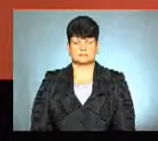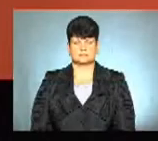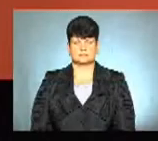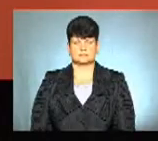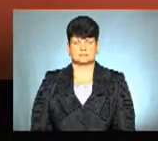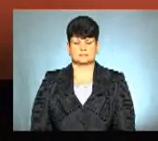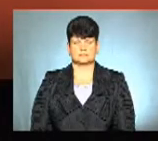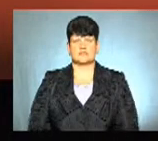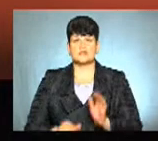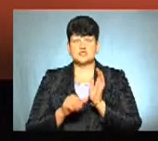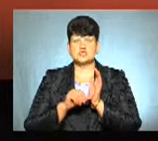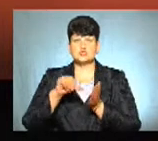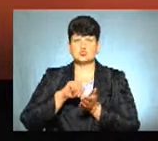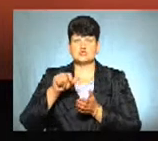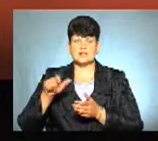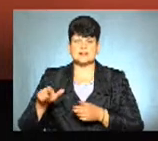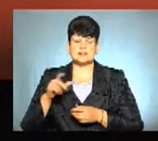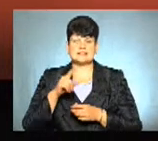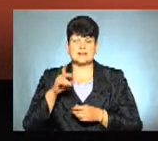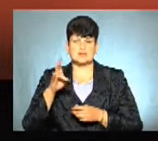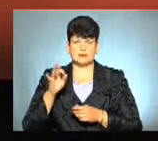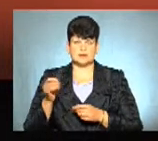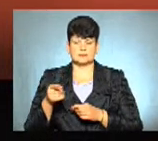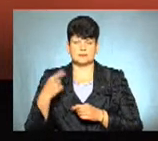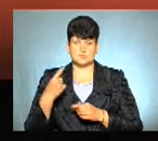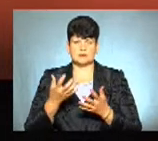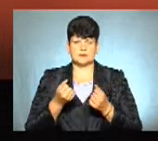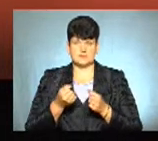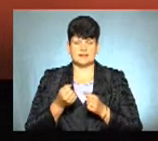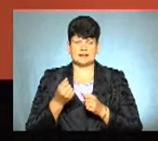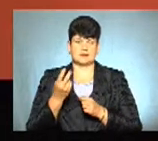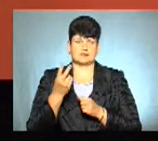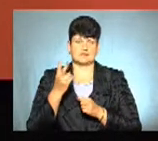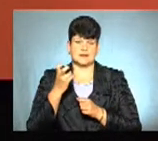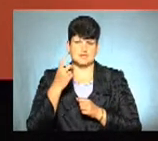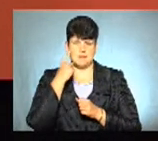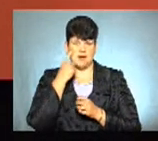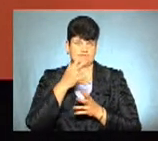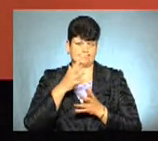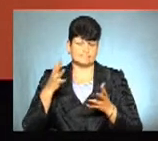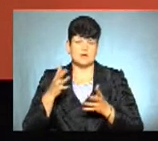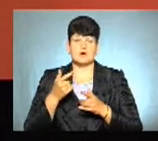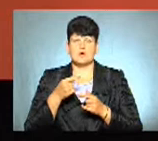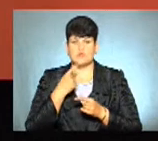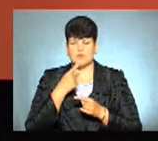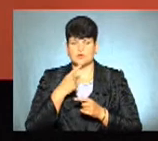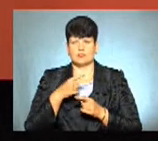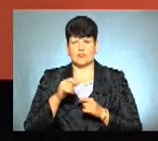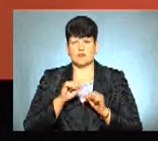Шість учасників ЗНО на Тернопільщині отримали максимальні 200 балів, повідомляє Управління освіти і науки